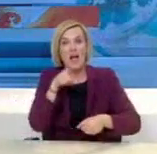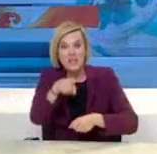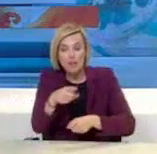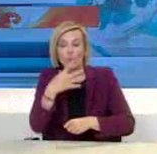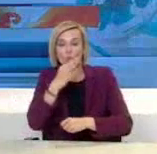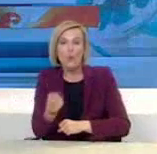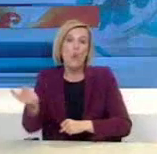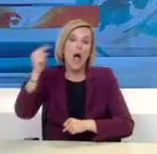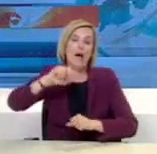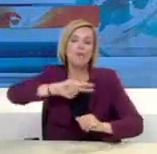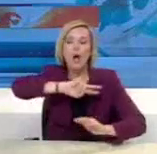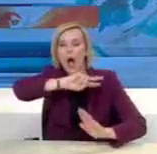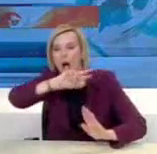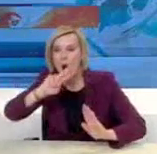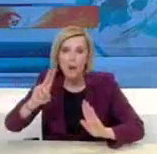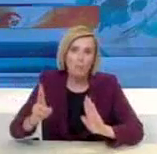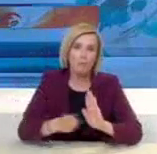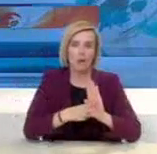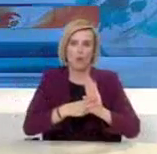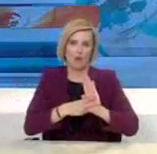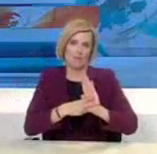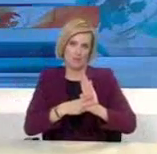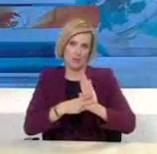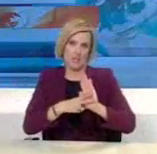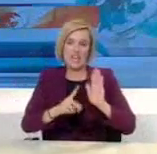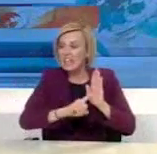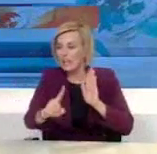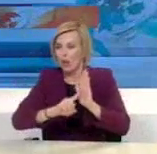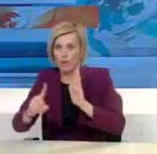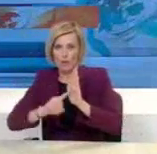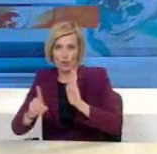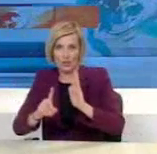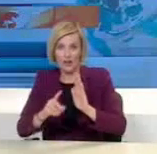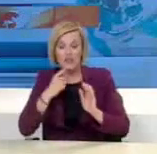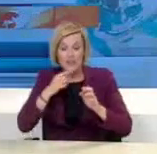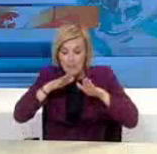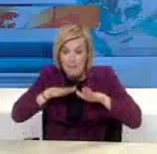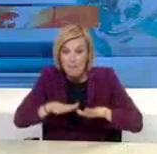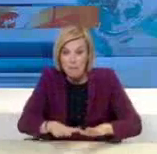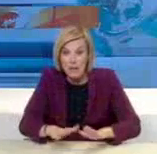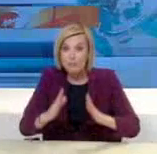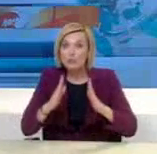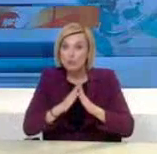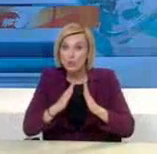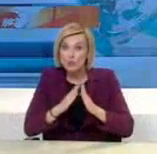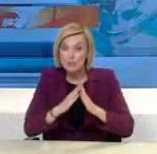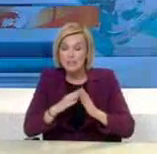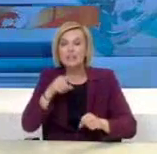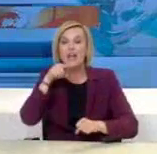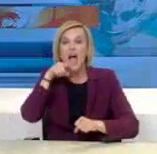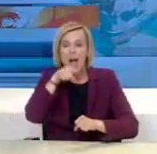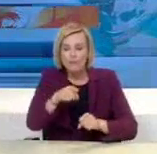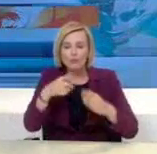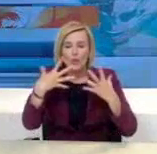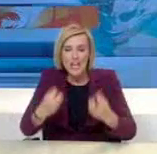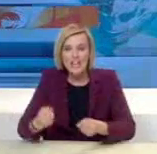Όπως είπε και ο Πρωθυπουργός, η παραμονή στο σπίτι είναι στον πυρήνα της ένα εξόχως δημοκρατικό σύνθημα συλλογικής ευθύνης.